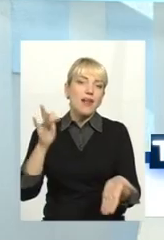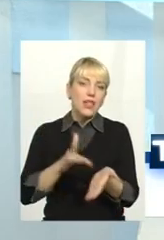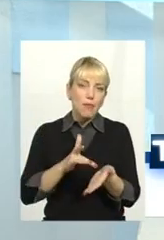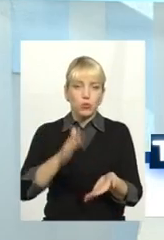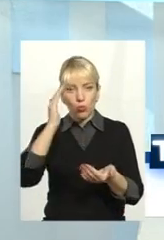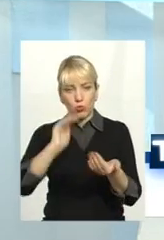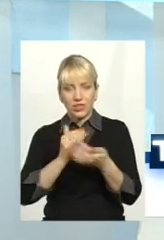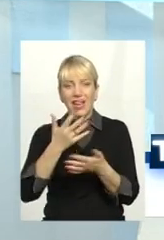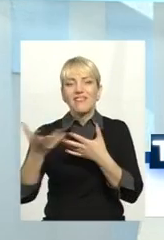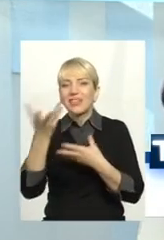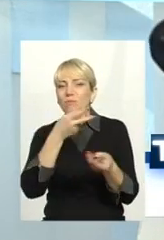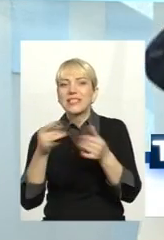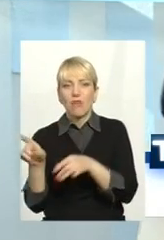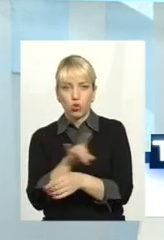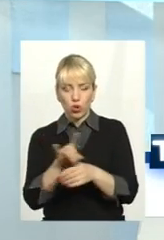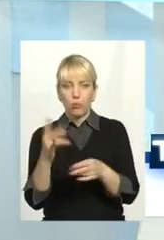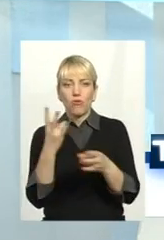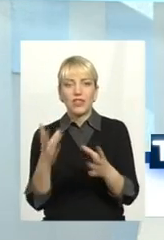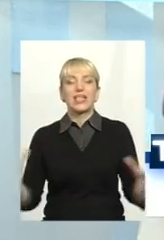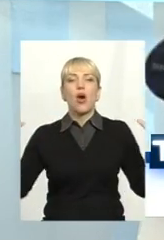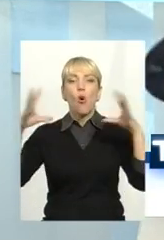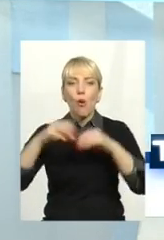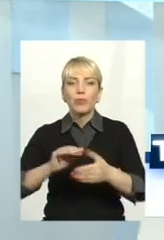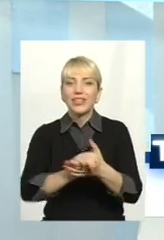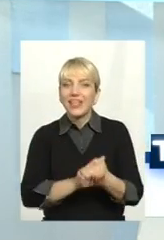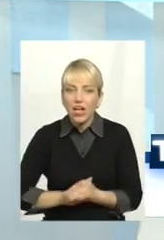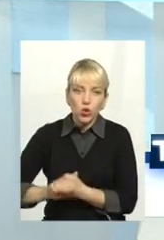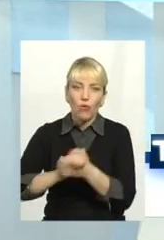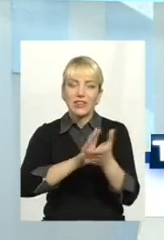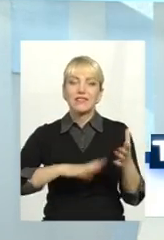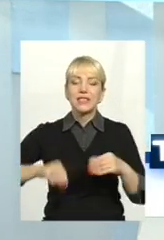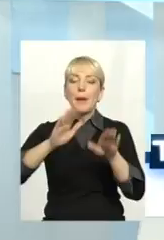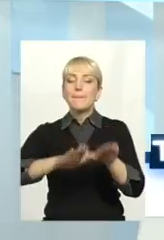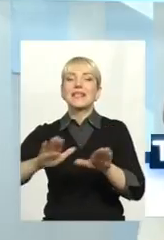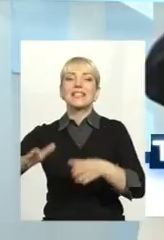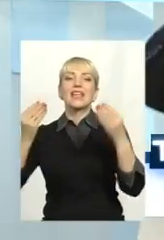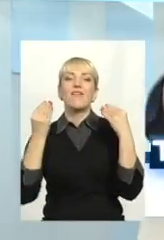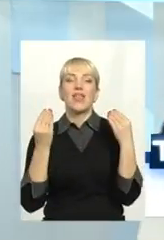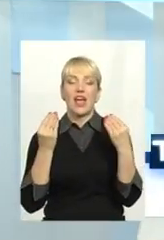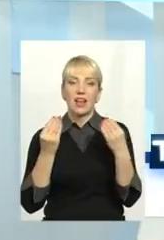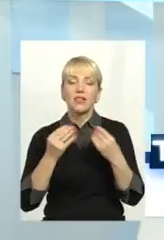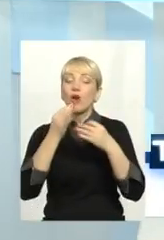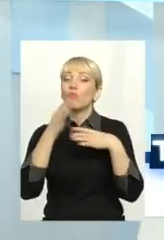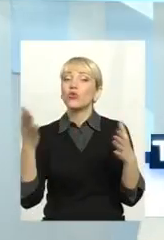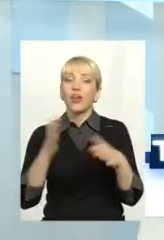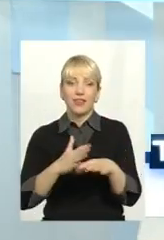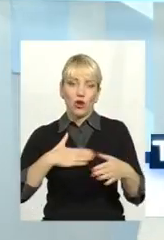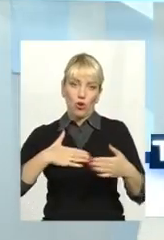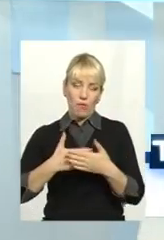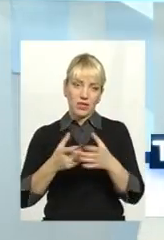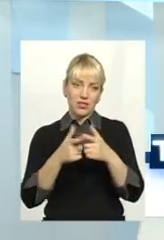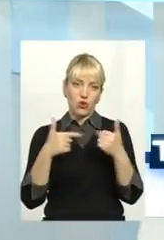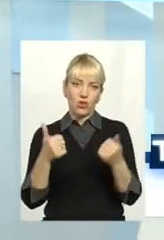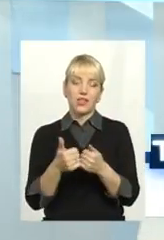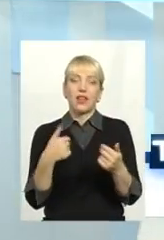псевдореформи цієї мають об'єднуватися всі місцеві еліти, розумієте? Будь-які громадські організації,